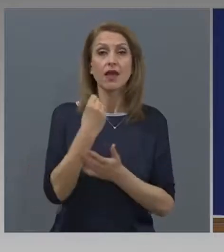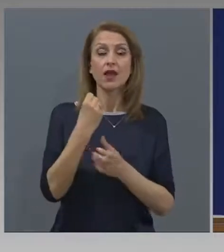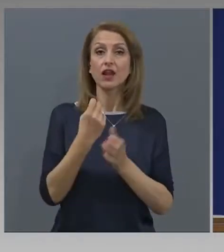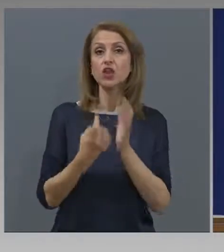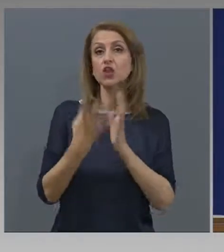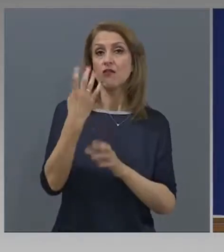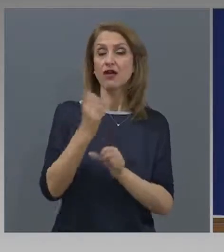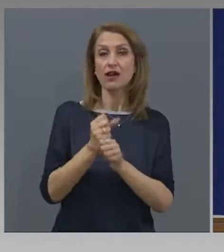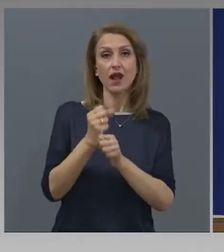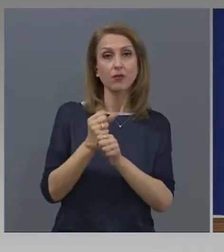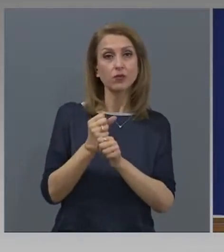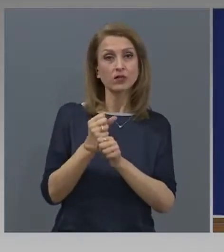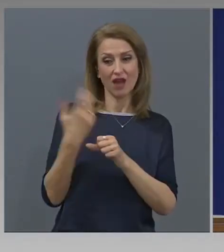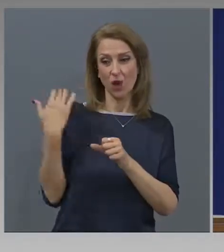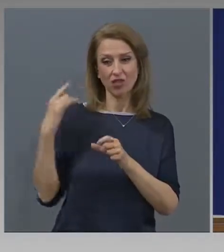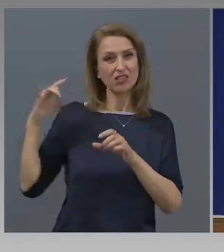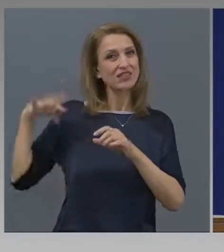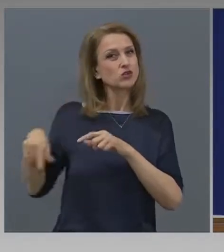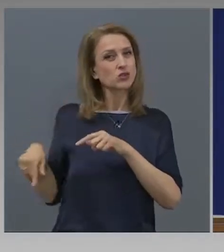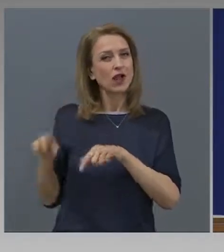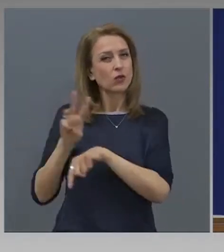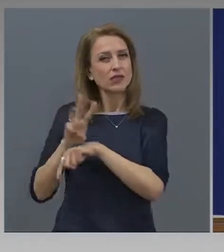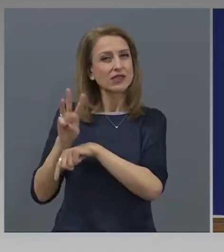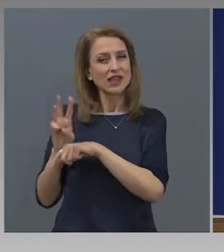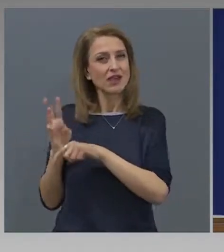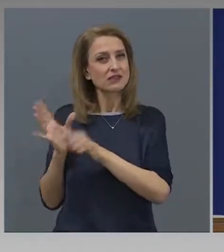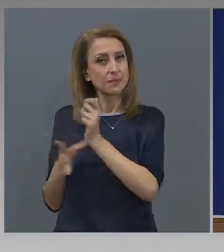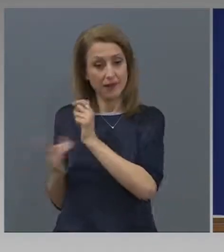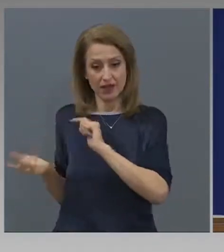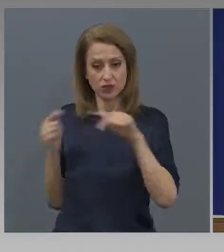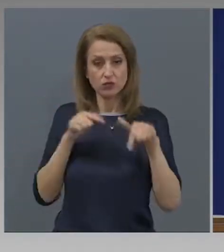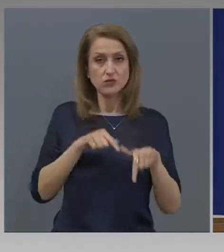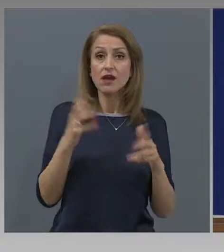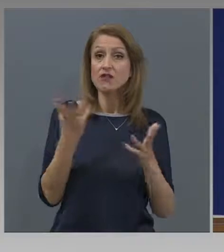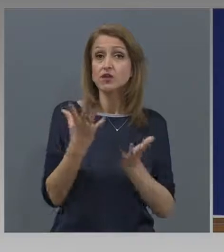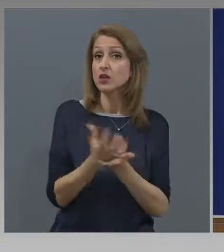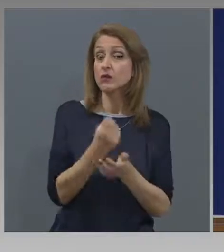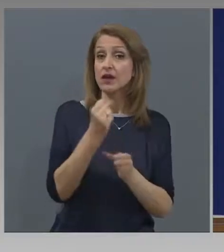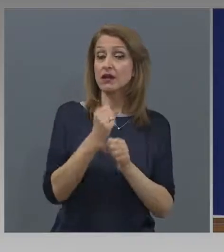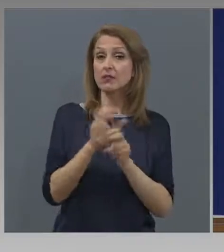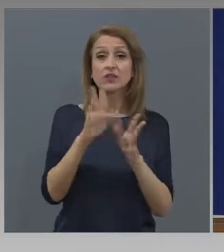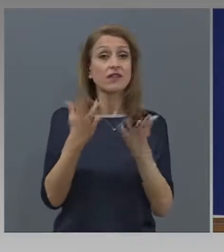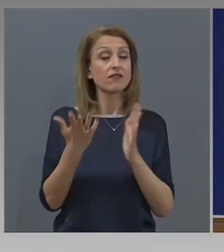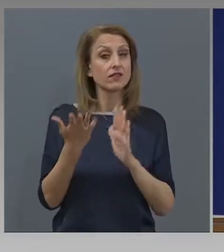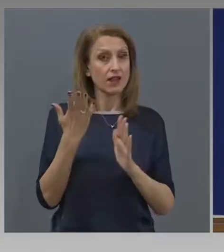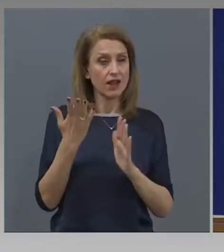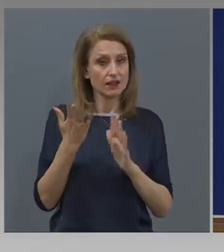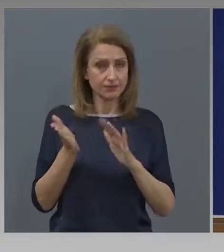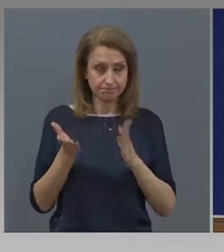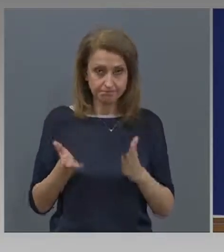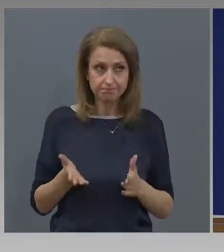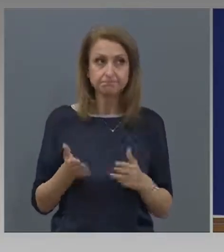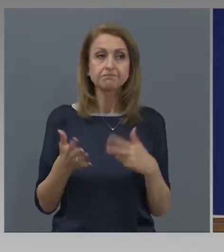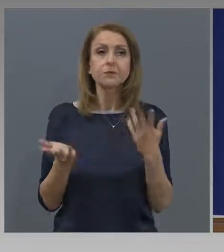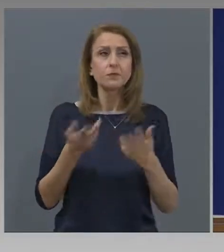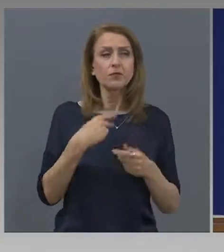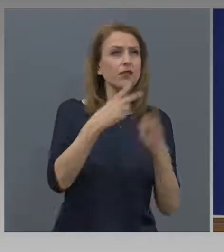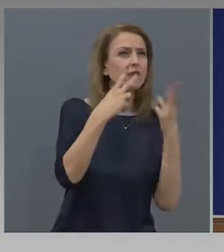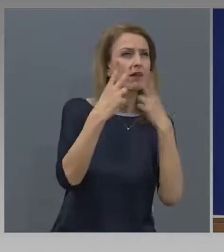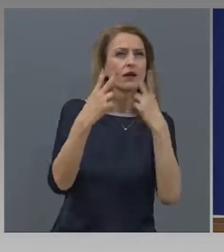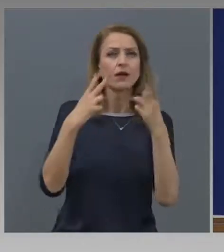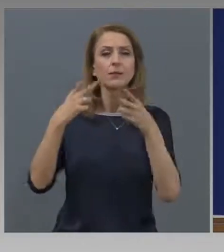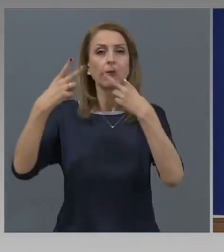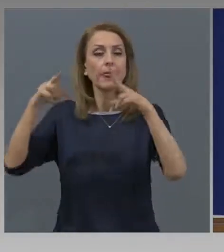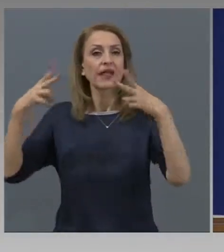извънредното положение до момента. Тъй като в последно време имаме доста репортажи от различни бюра по труда,